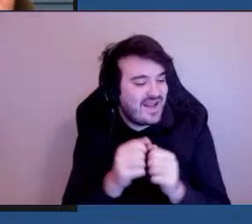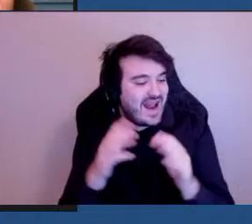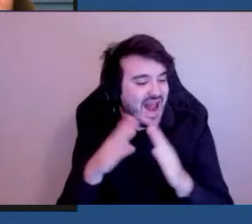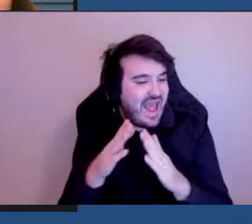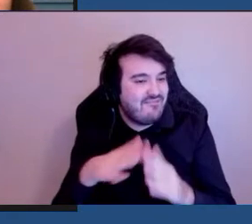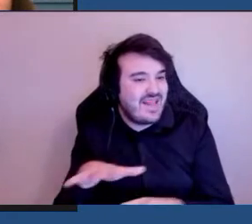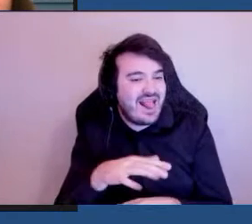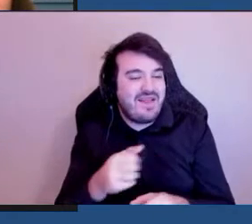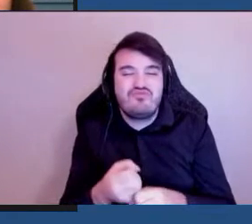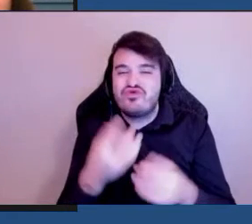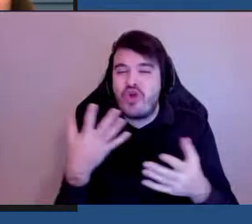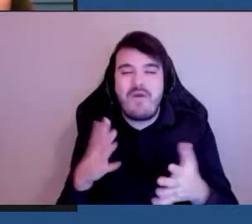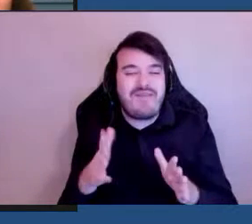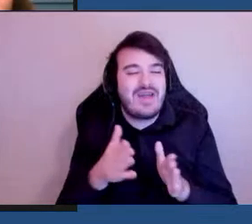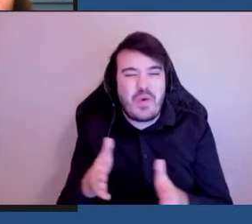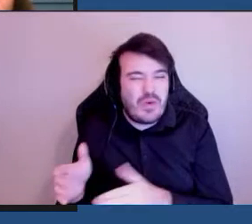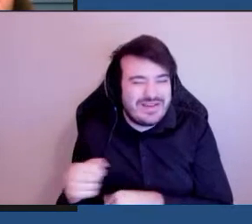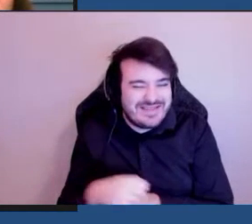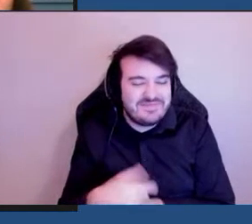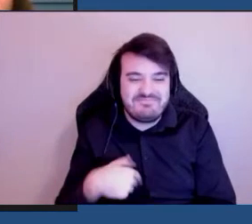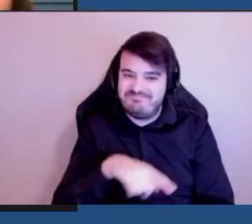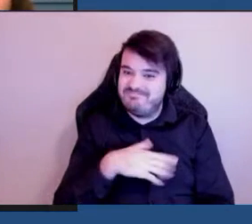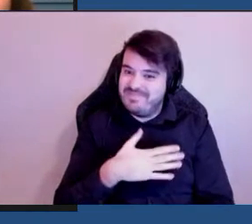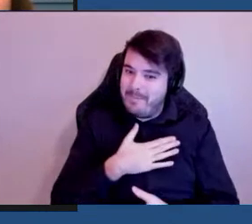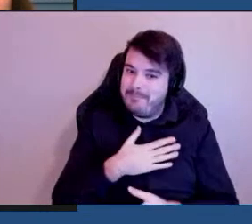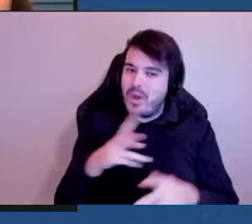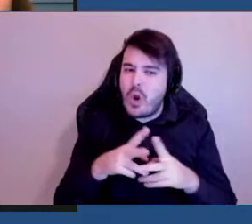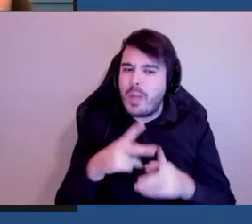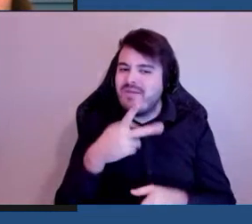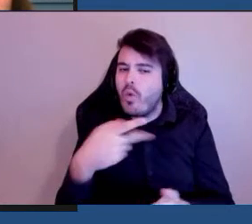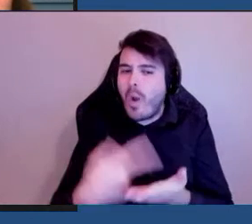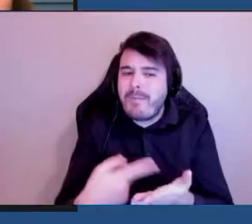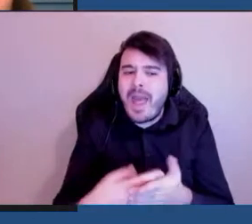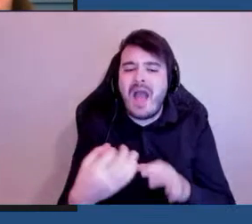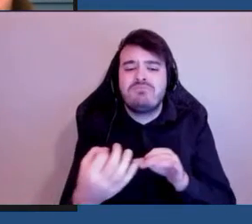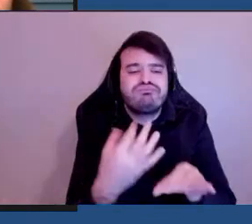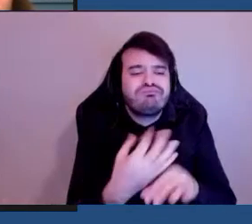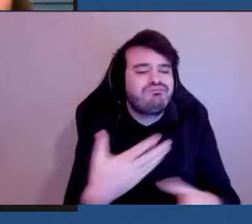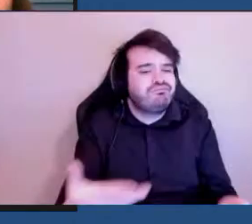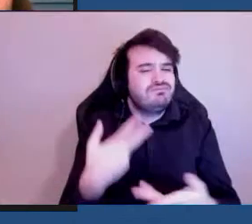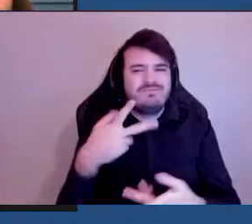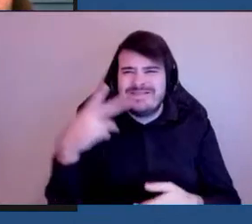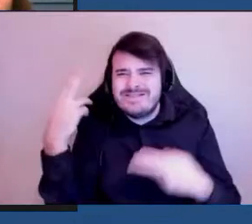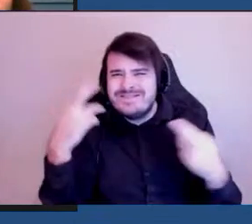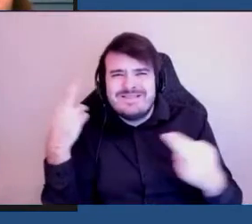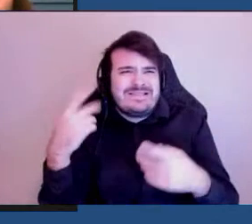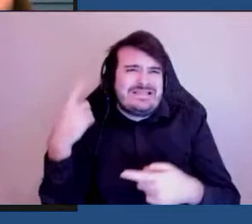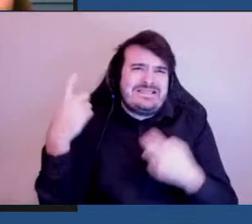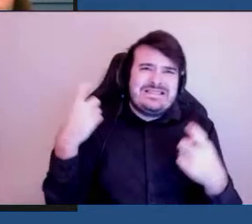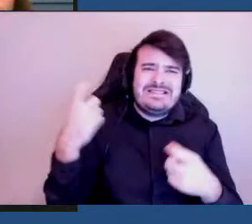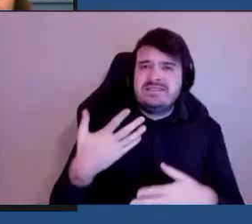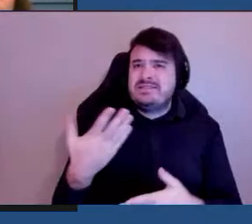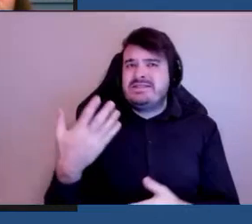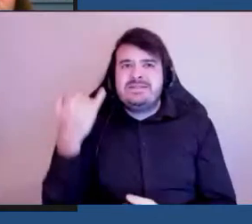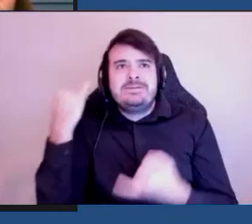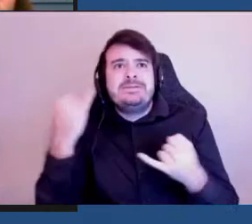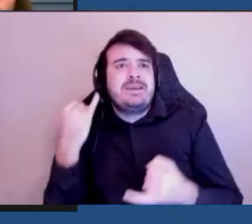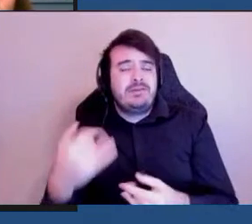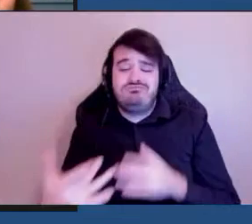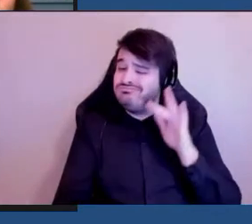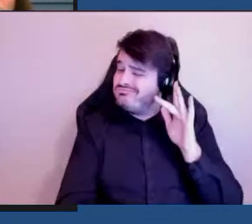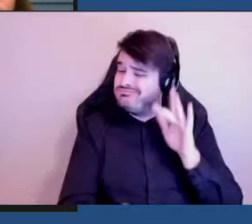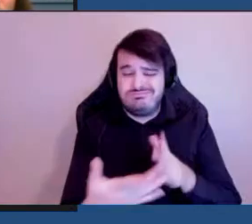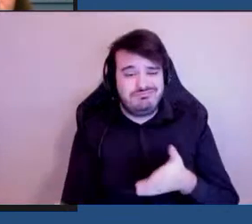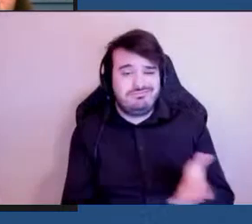de bien des façons on aimerait connaître vos commentaires vos préoccupations vos idées contactez-nous